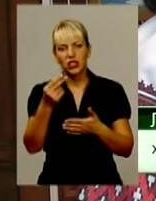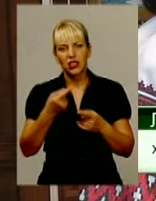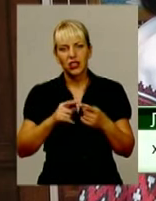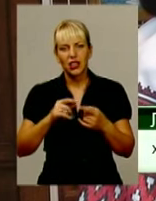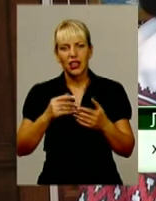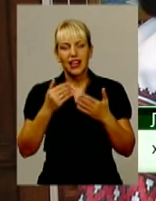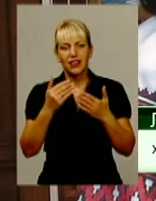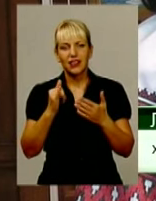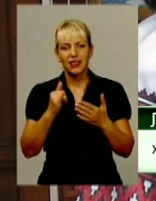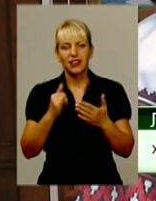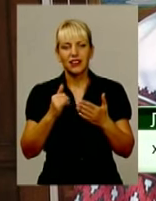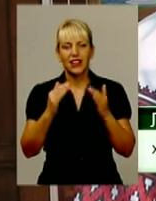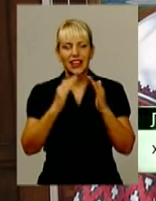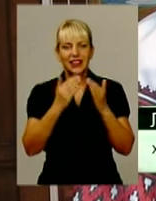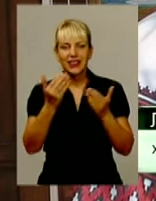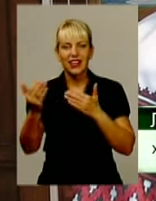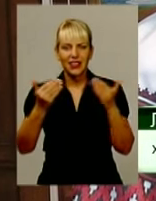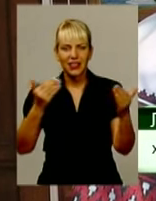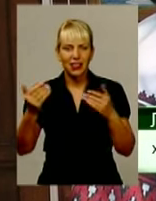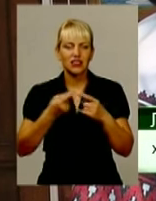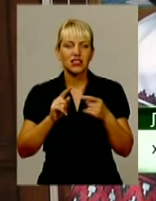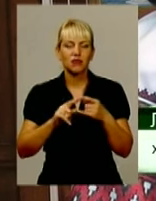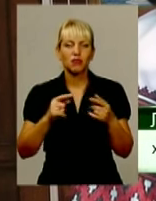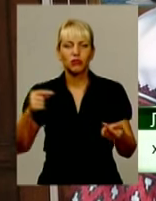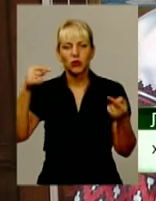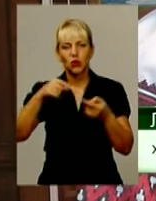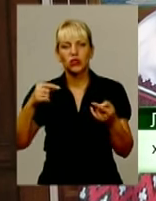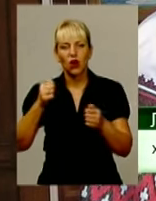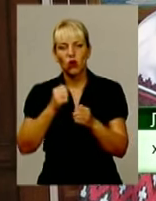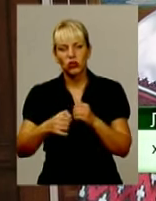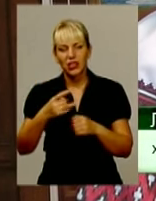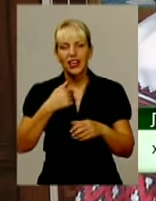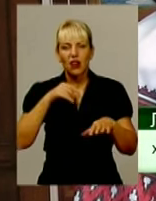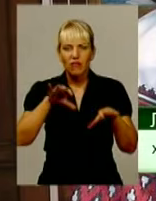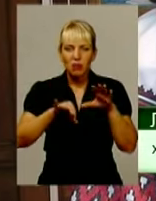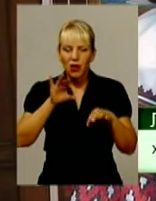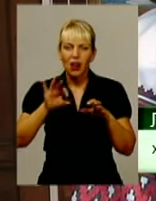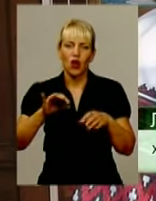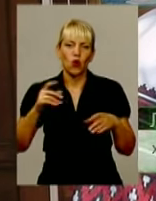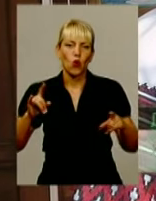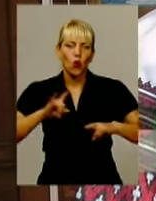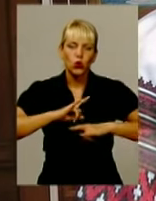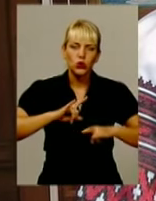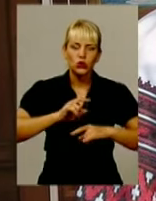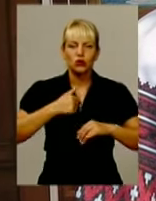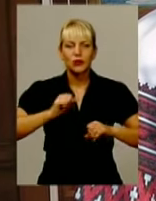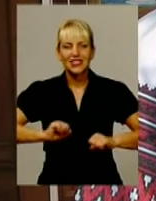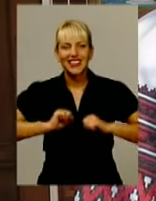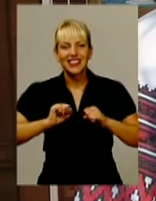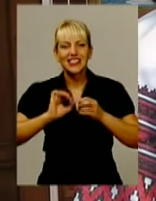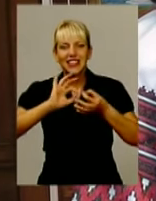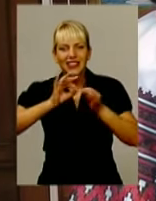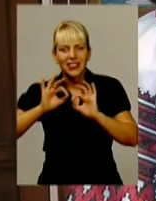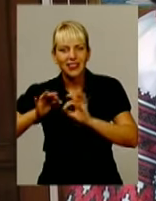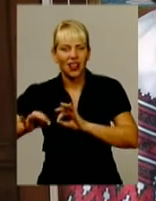якогось регіону. Також і костюми я також підбираю. Я старею детально намалювати